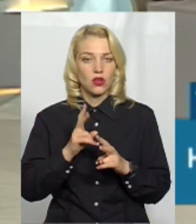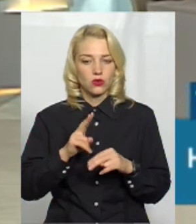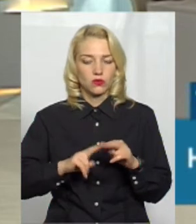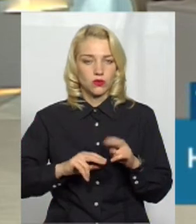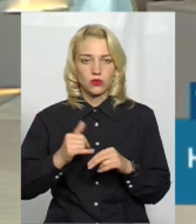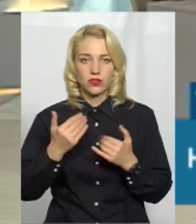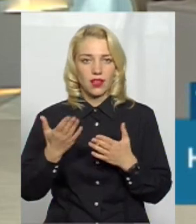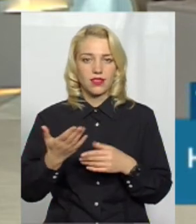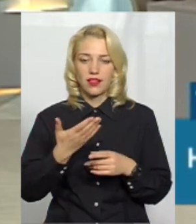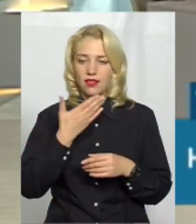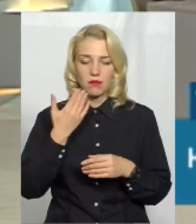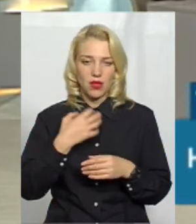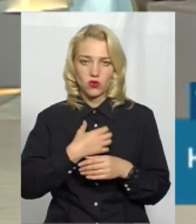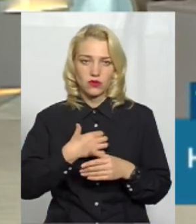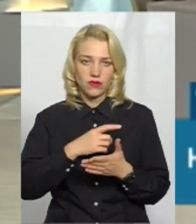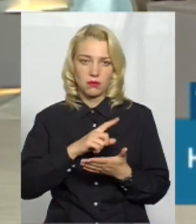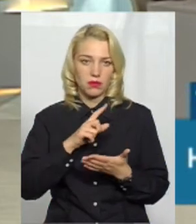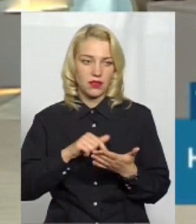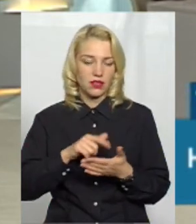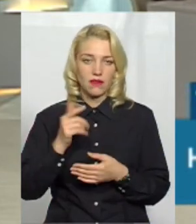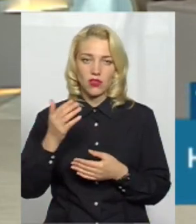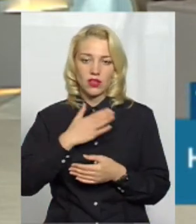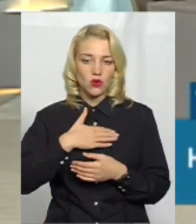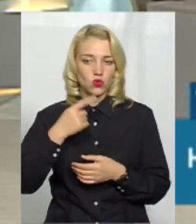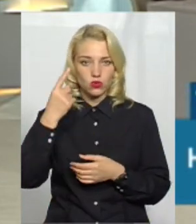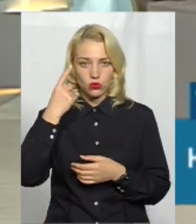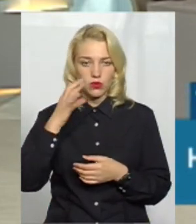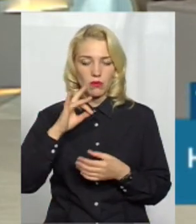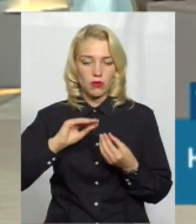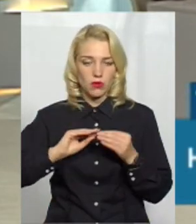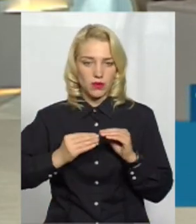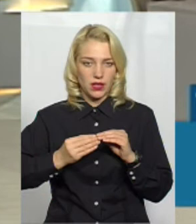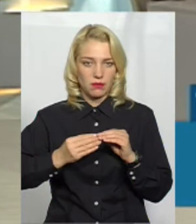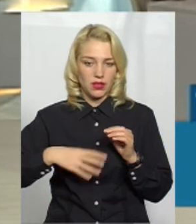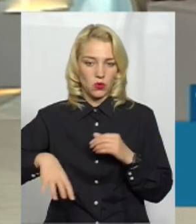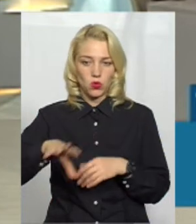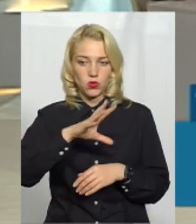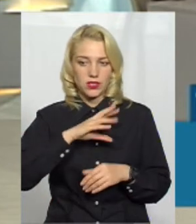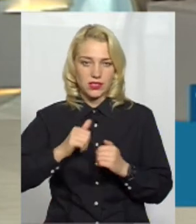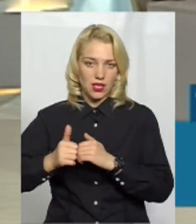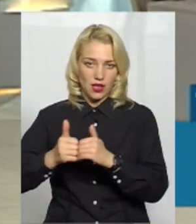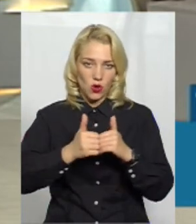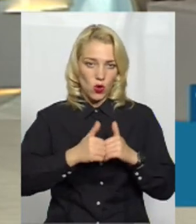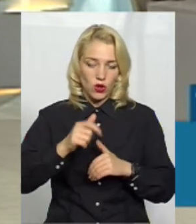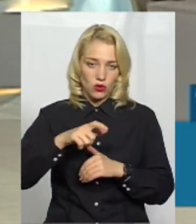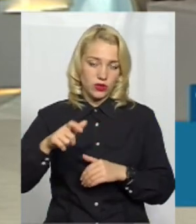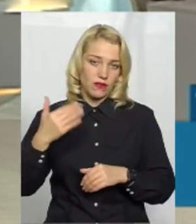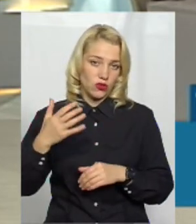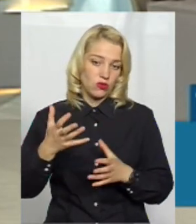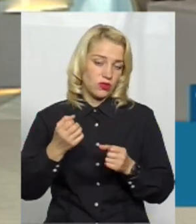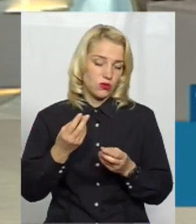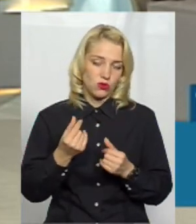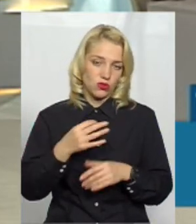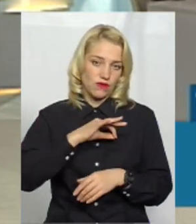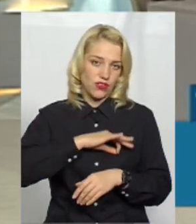будує, для них це не є основним питанням і вони не хочуть задумуватись над проблемами всіх людей. Вони отримують кошти і їм це